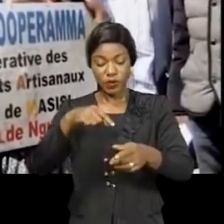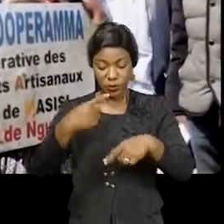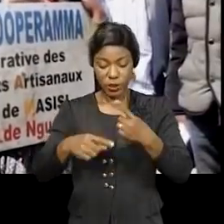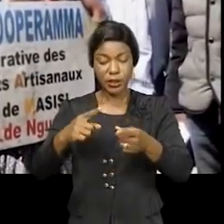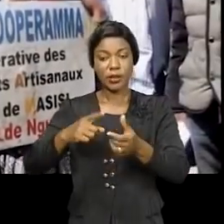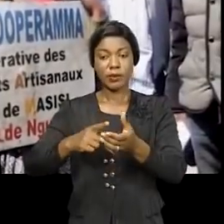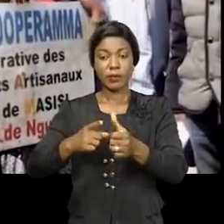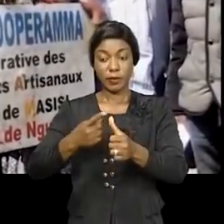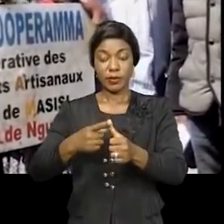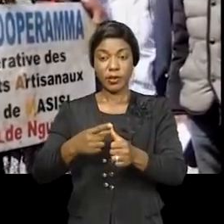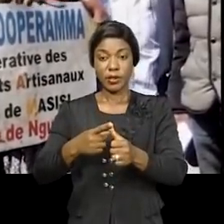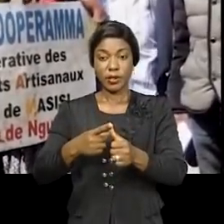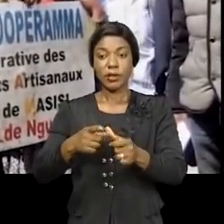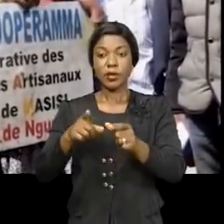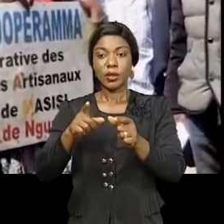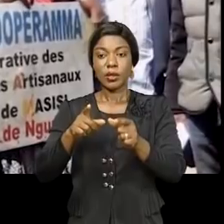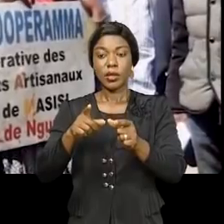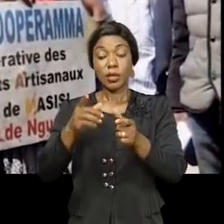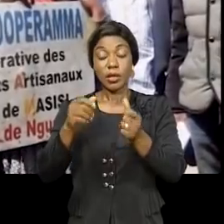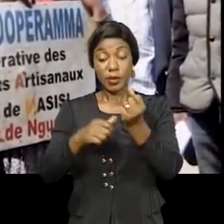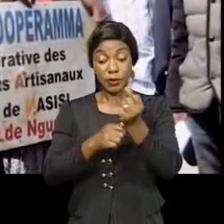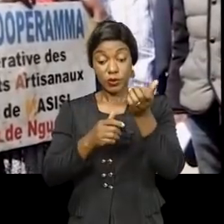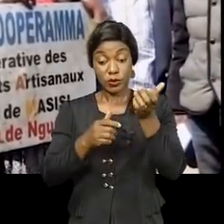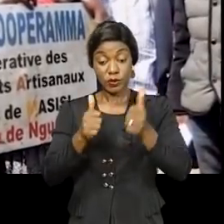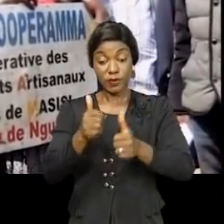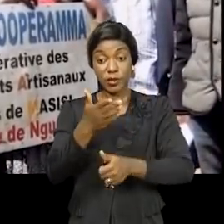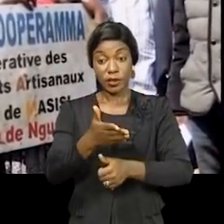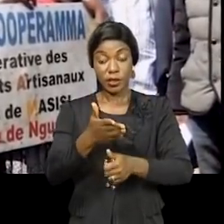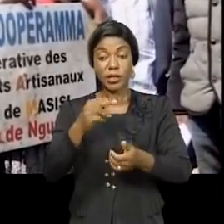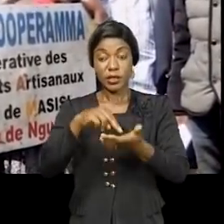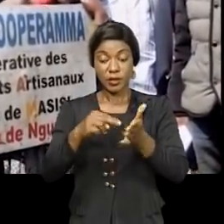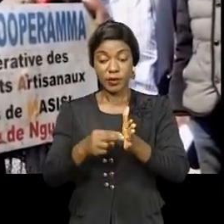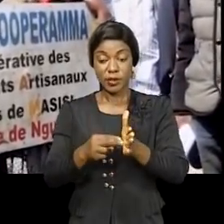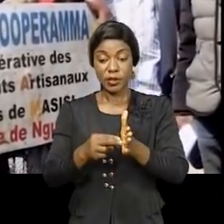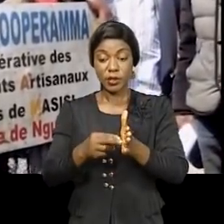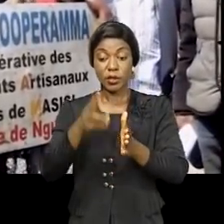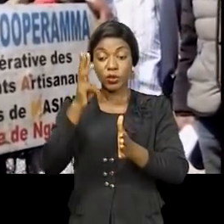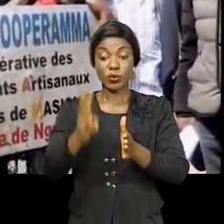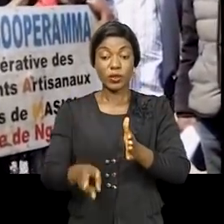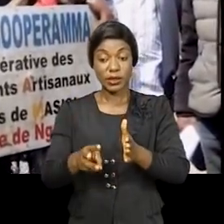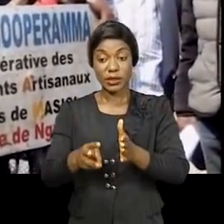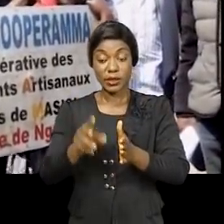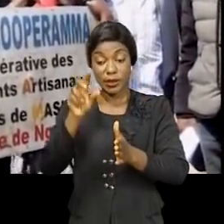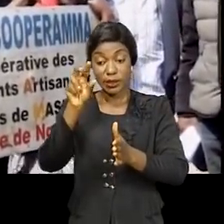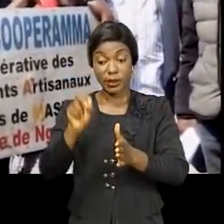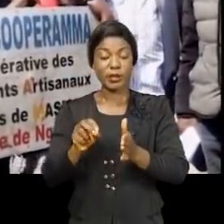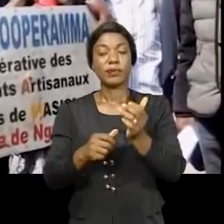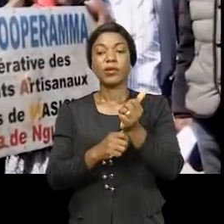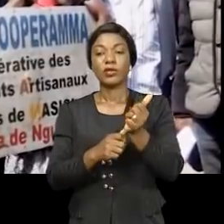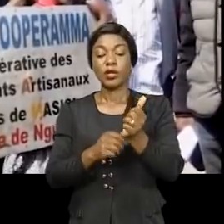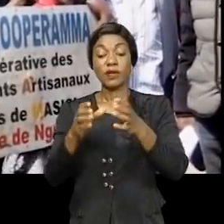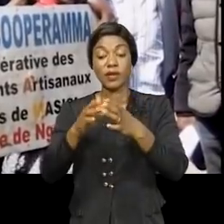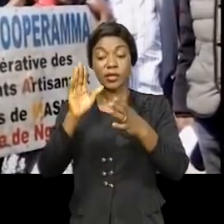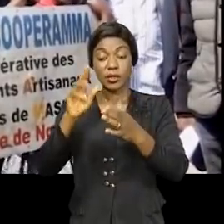qui compte 330 exploitateurs qui sont nominés, déjà avec le projet, nous allons